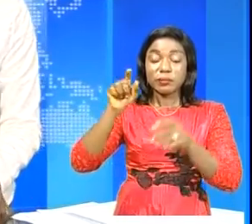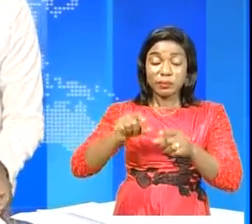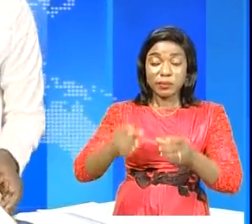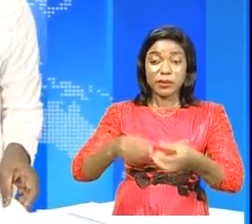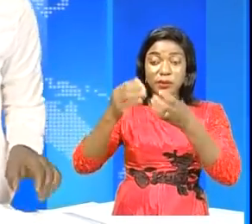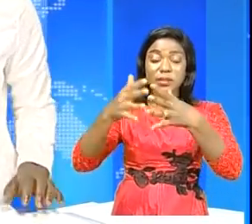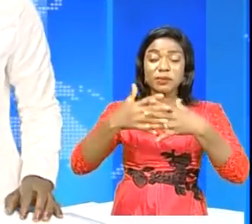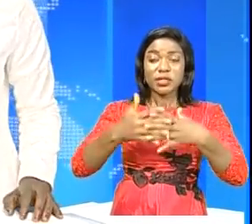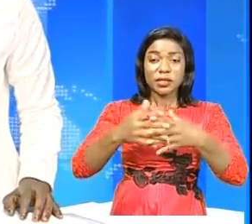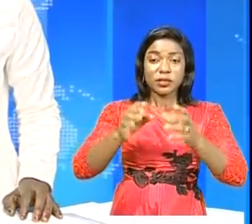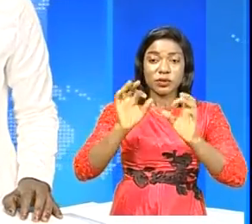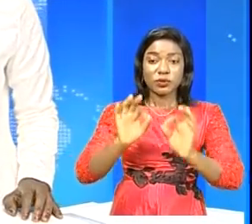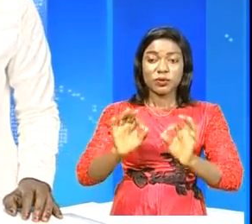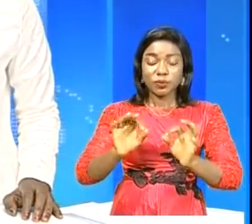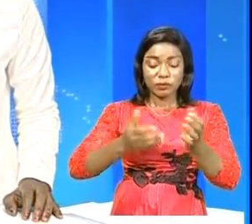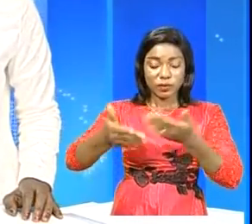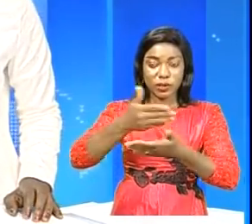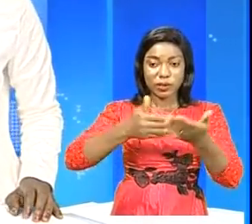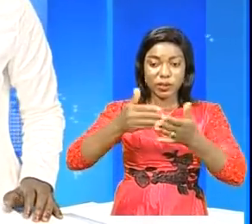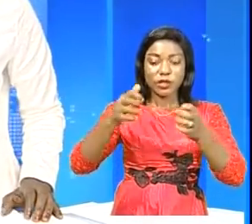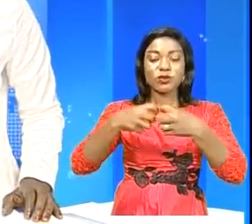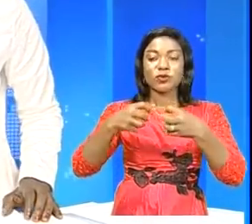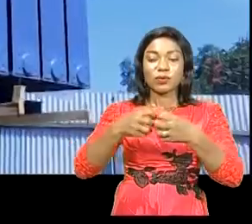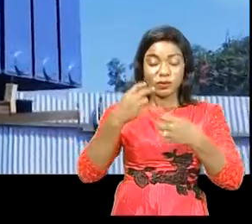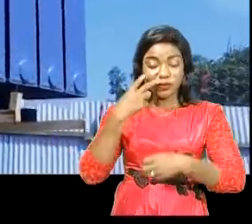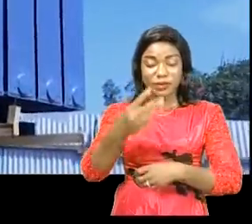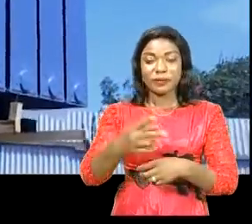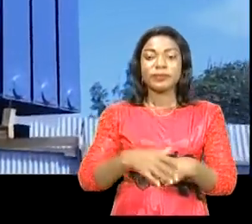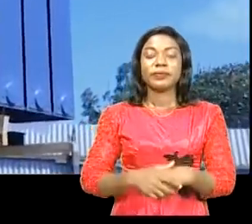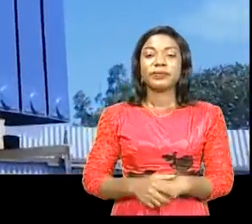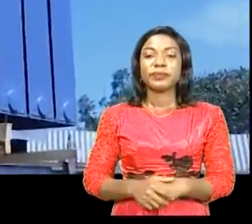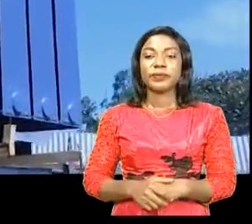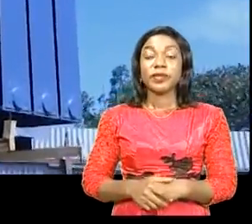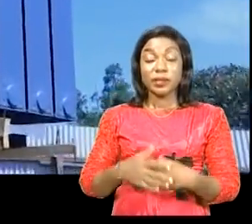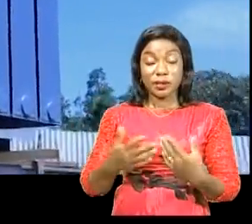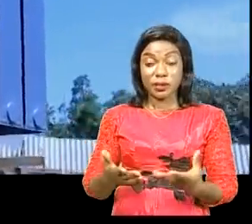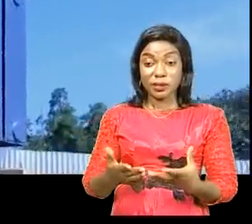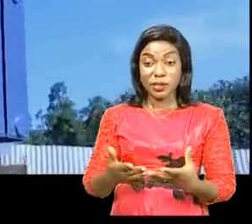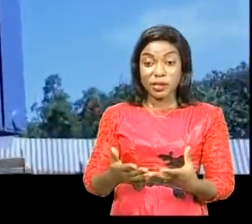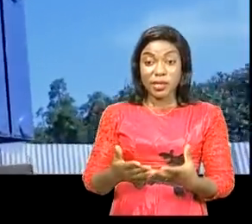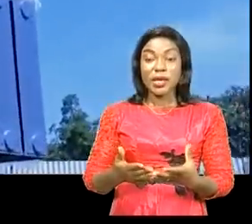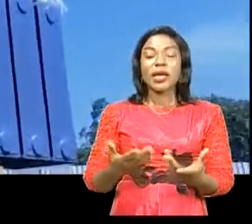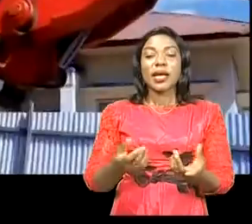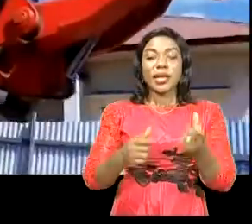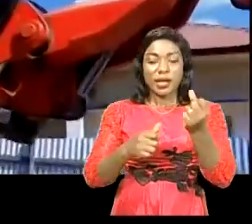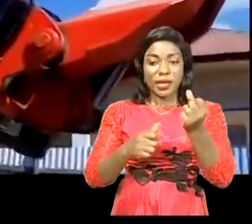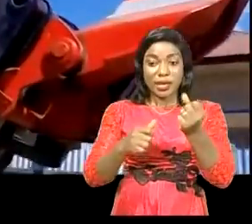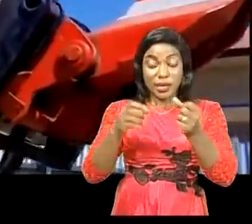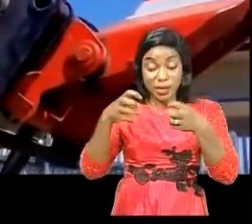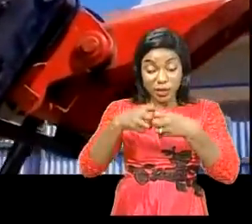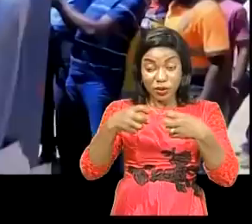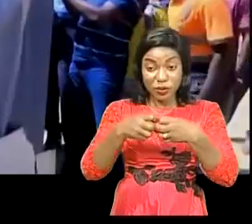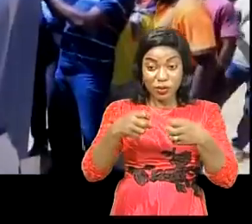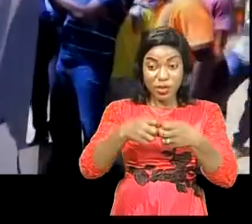pour le rétablissement en électricité. Elles sont constituées de sept transformateurs électriques, des